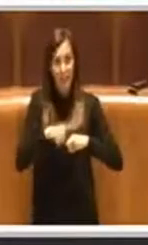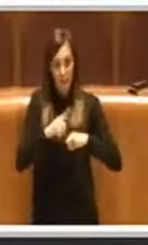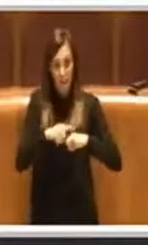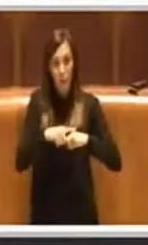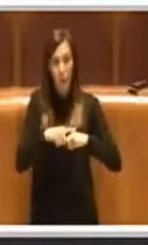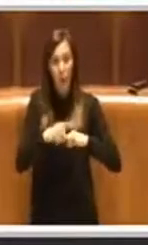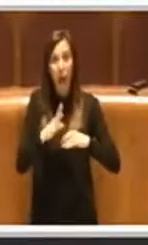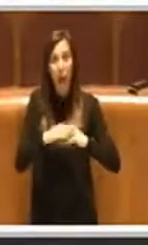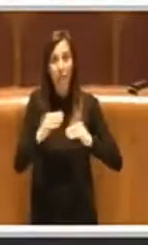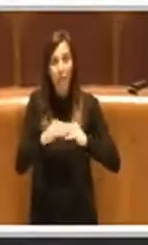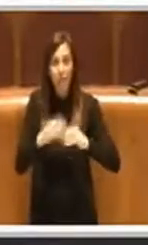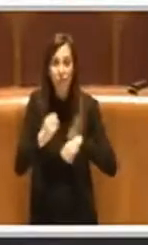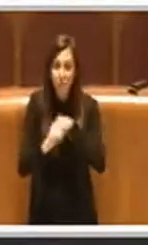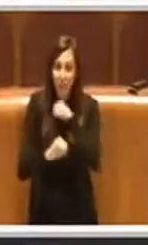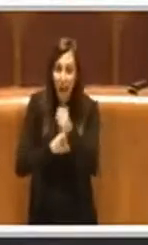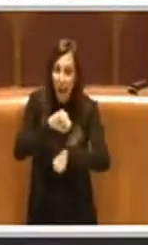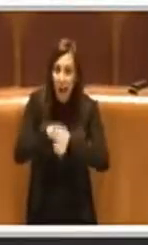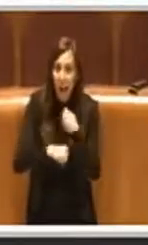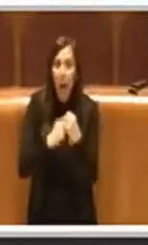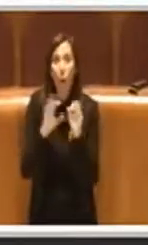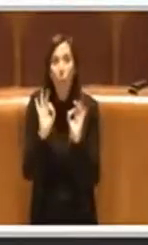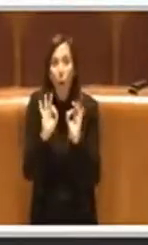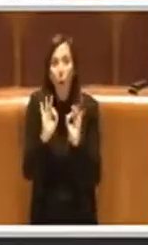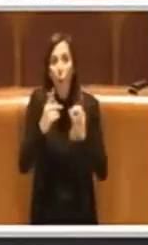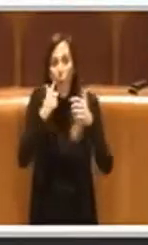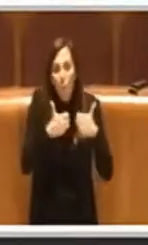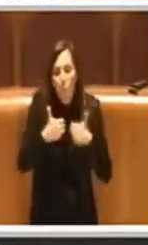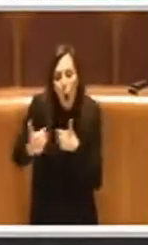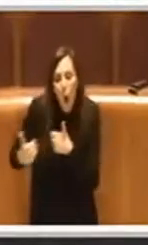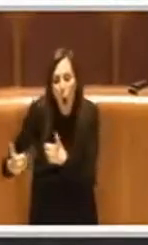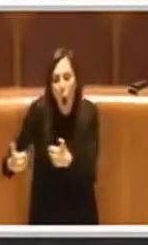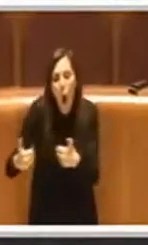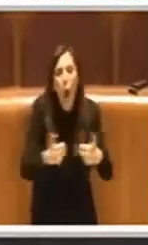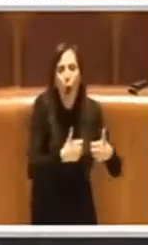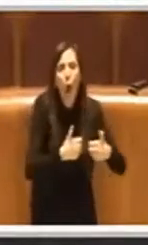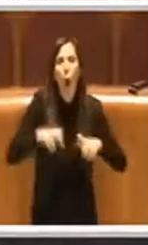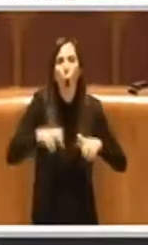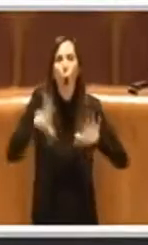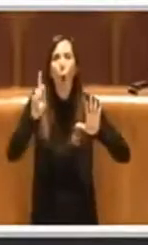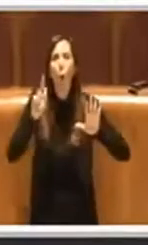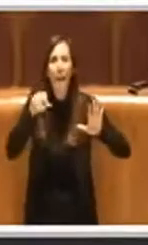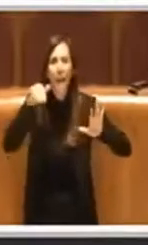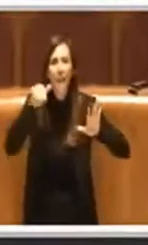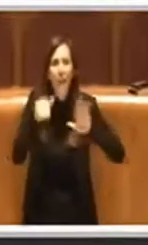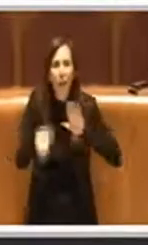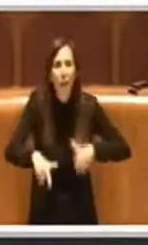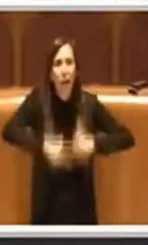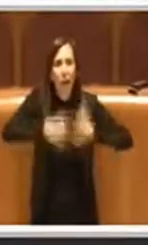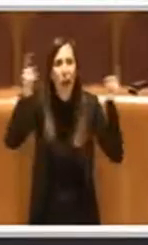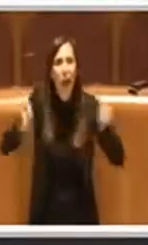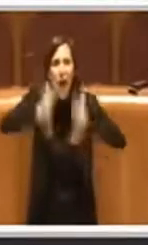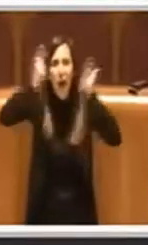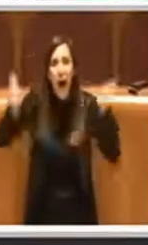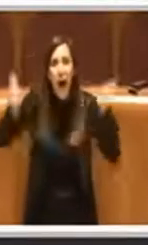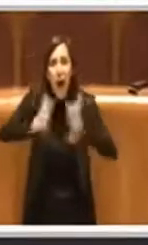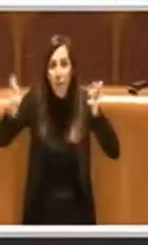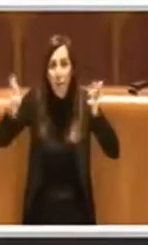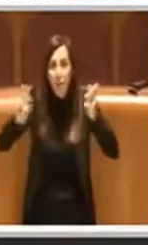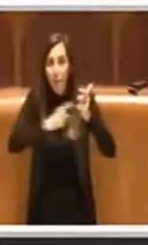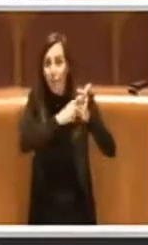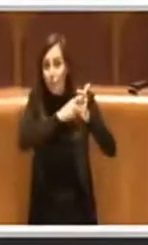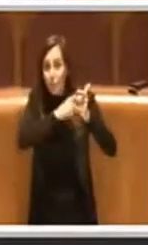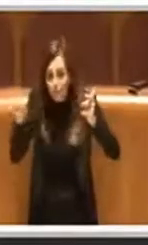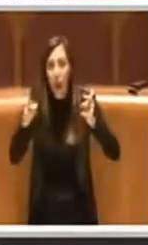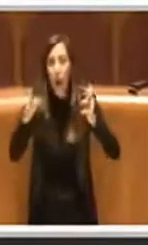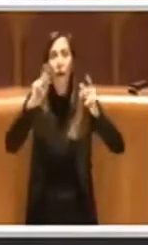campo è proprio il monitoraggio di 80 mila alberi e alberi su quali sono state fatte